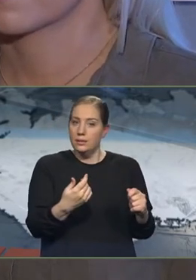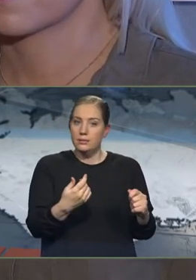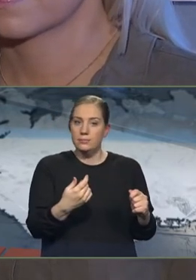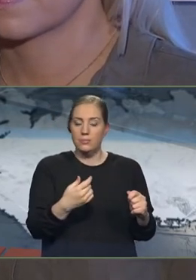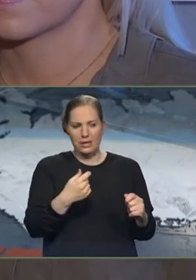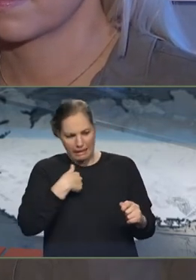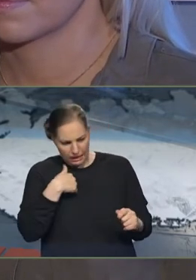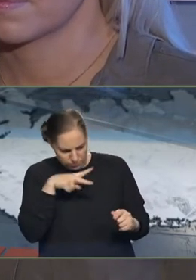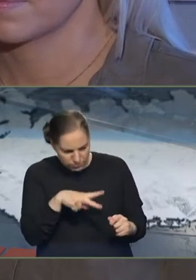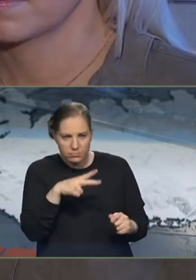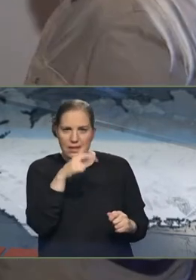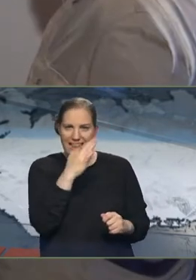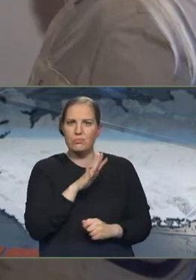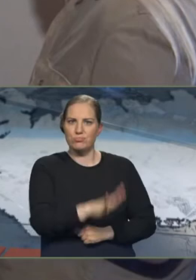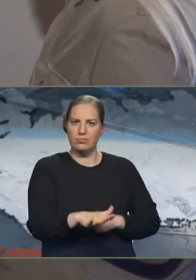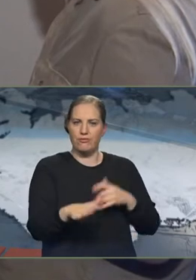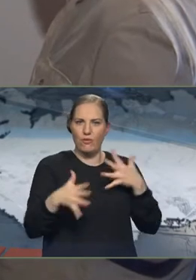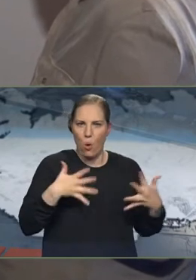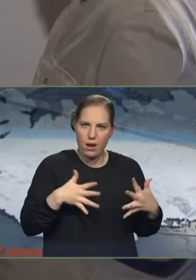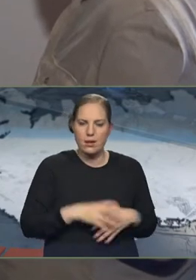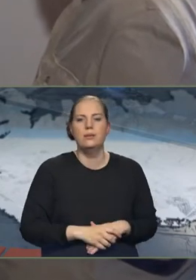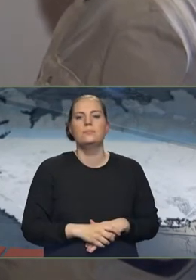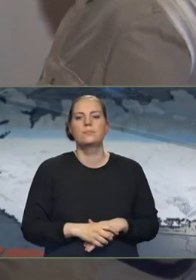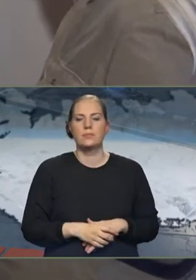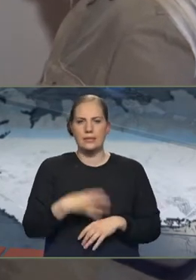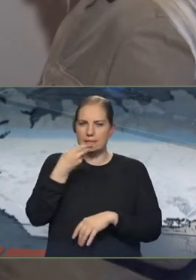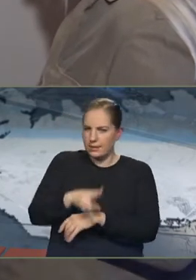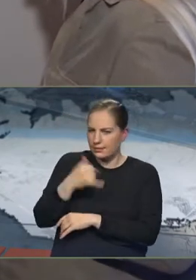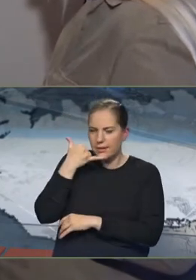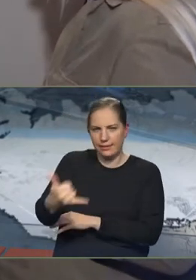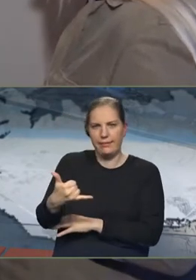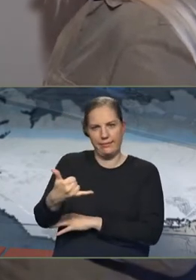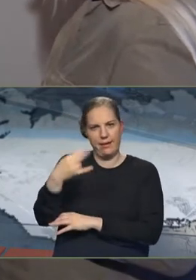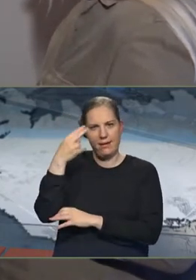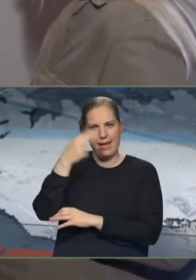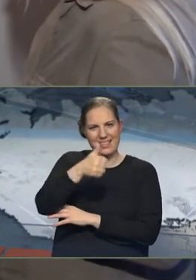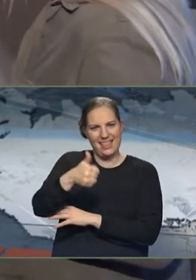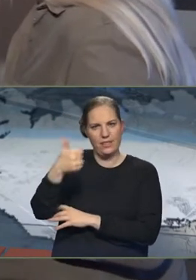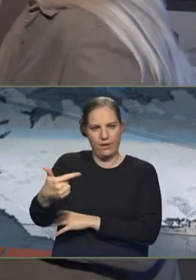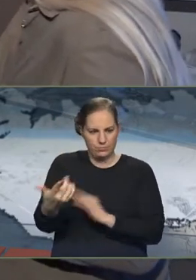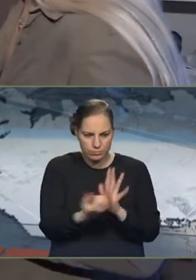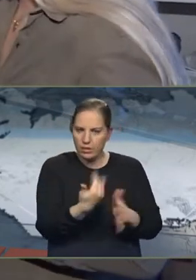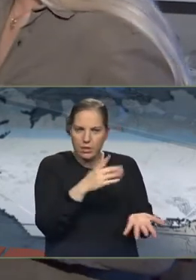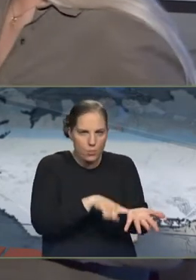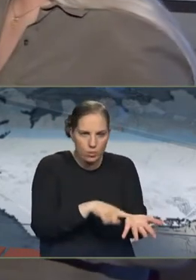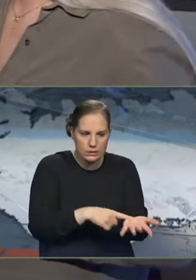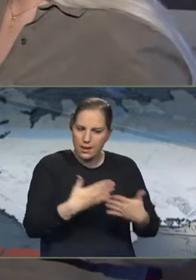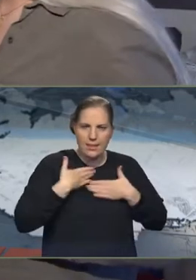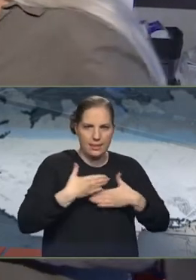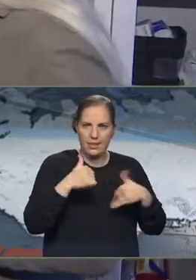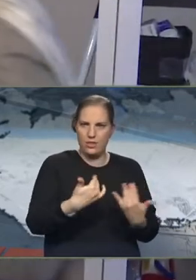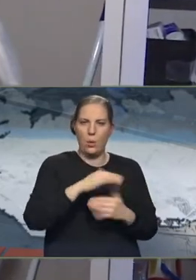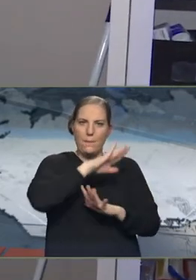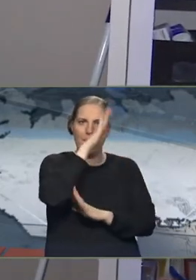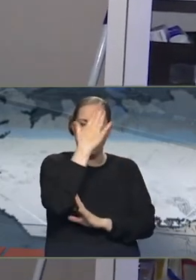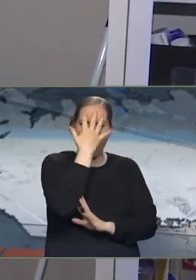sér að raunin svo flók fyrir mér. Solveig hringdu um leið í neðalínuna og tók eftir því að Súsana var ekki með púls, var hægt að anda og orðin blá í